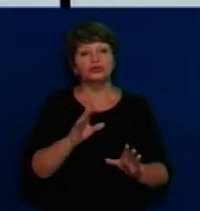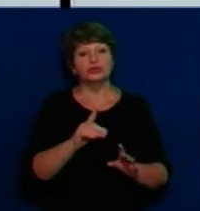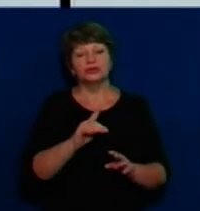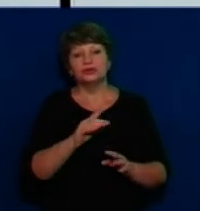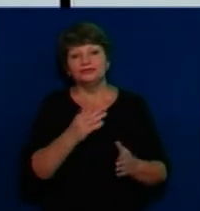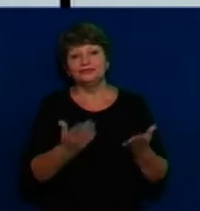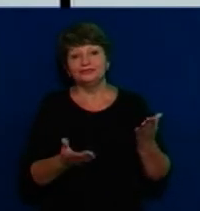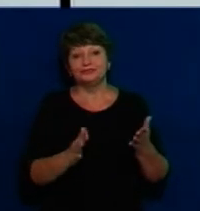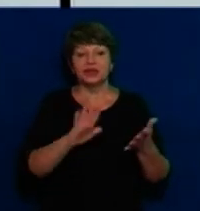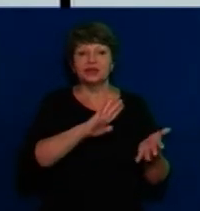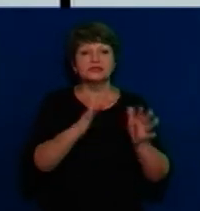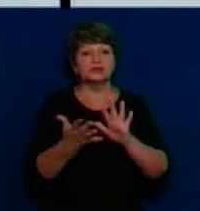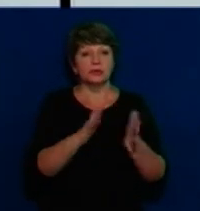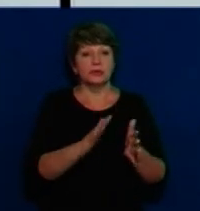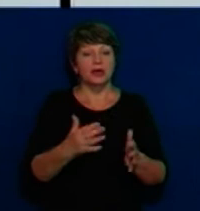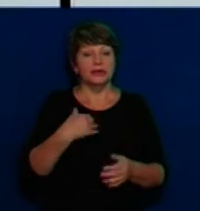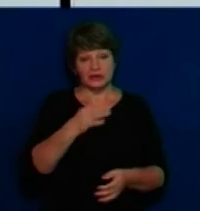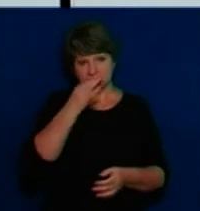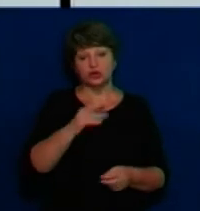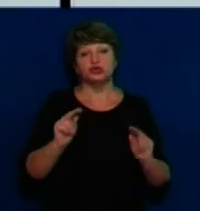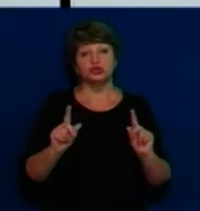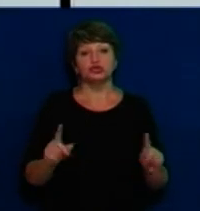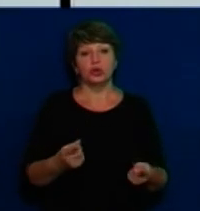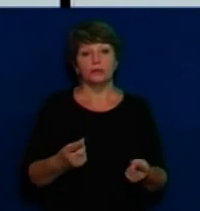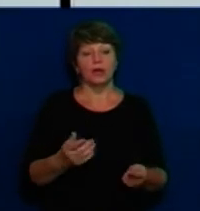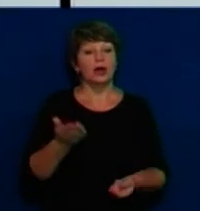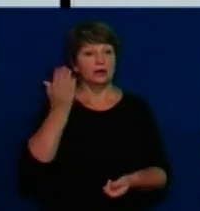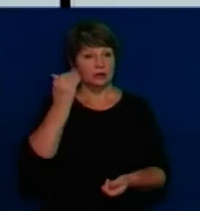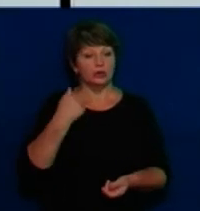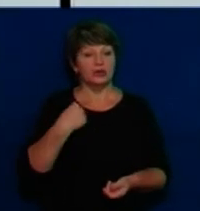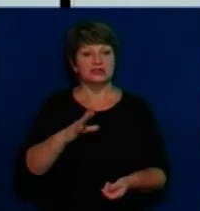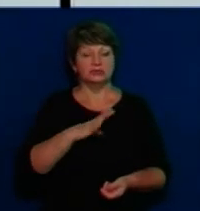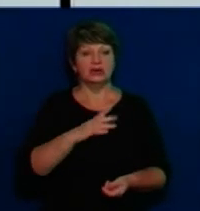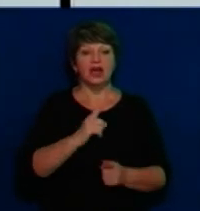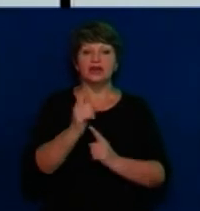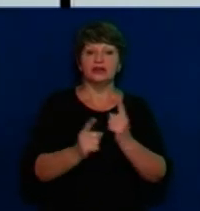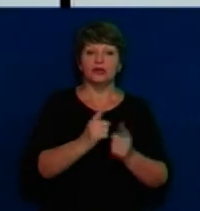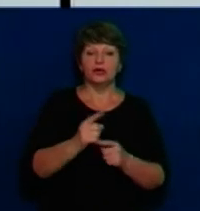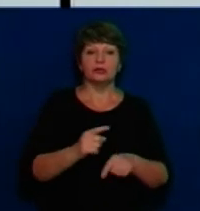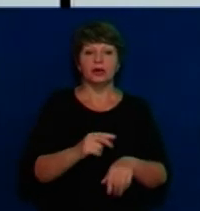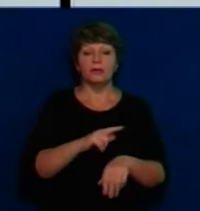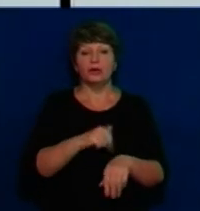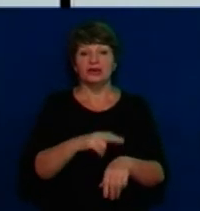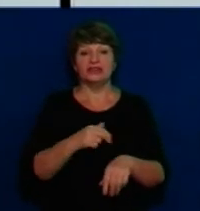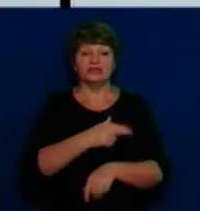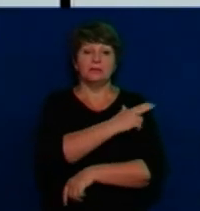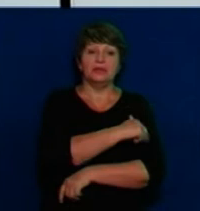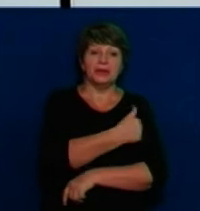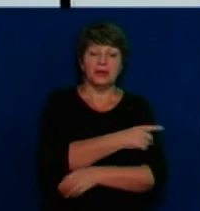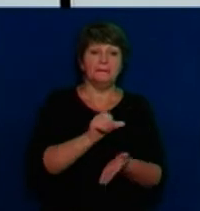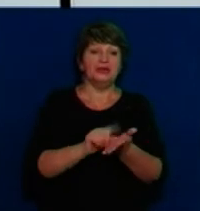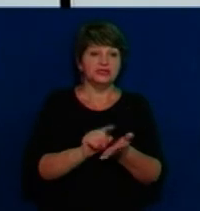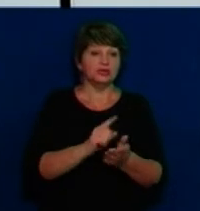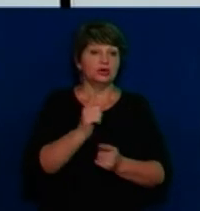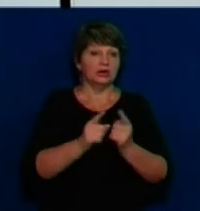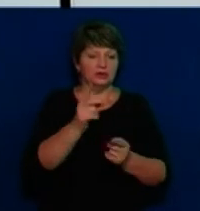Знаєте, я вам скажу, чого, ну, ось у нас були реформи поліції, медицини, пенсіонна реформа. Ну, ви бачите,